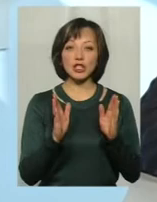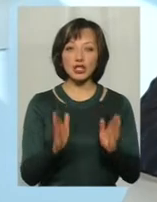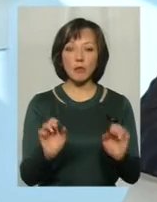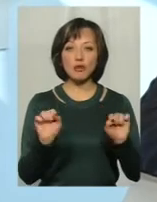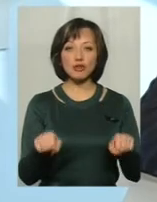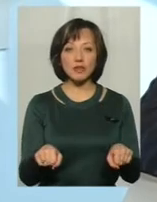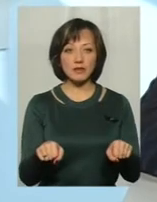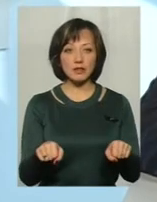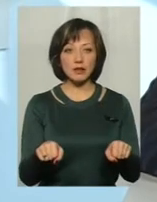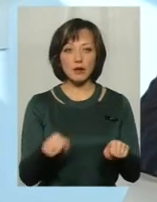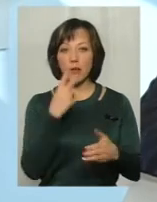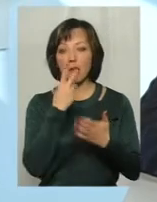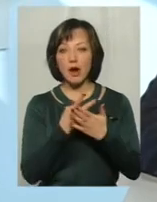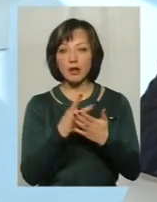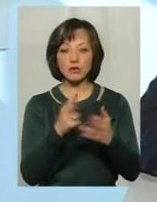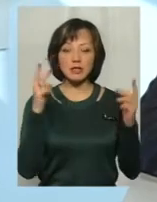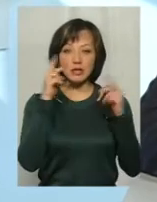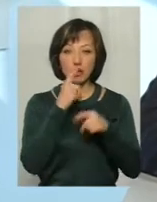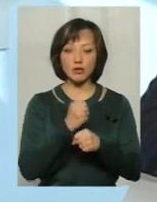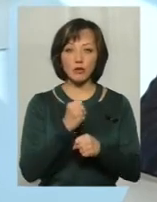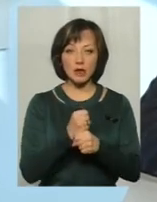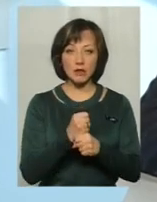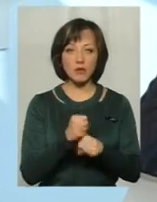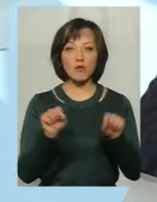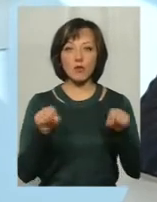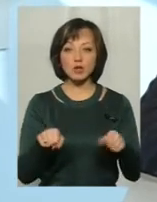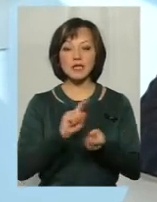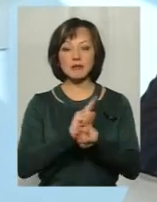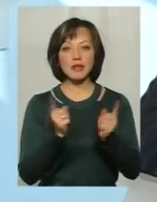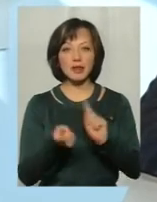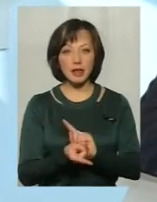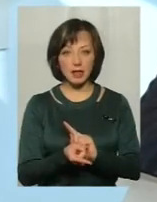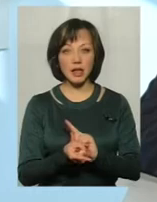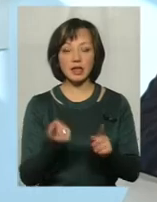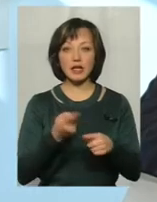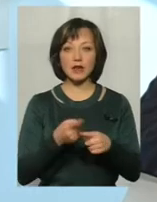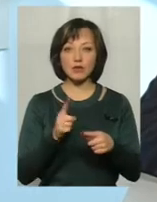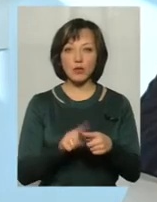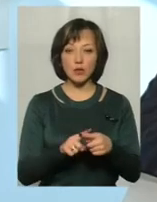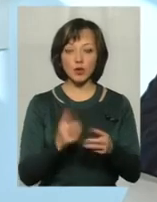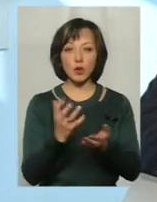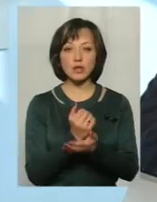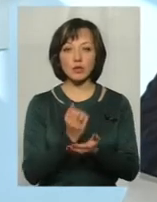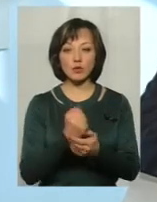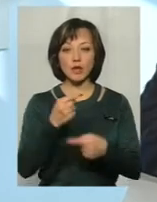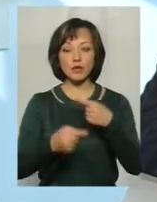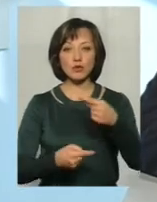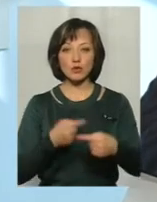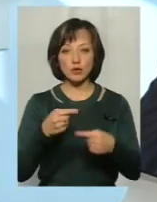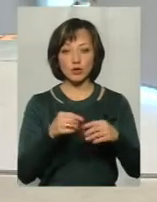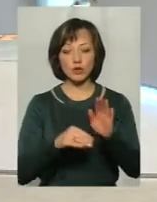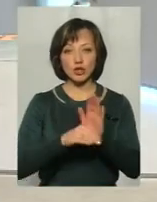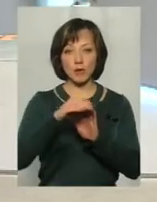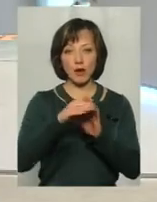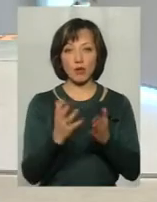можливість побачити, що щось не так зробив, що можна змінити. Тобто на цьому десь досягнути наступного щаблячі